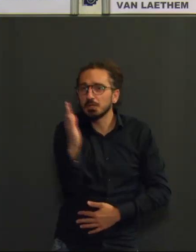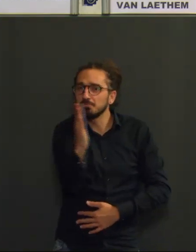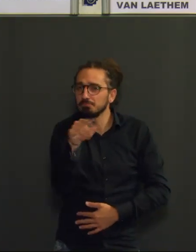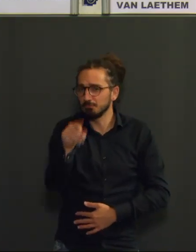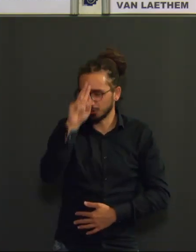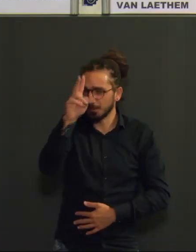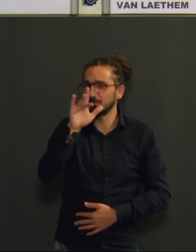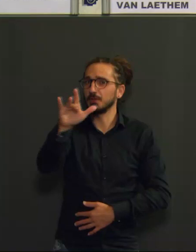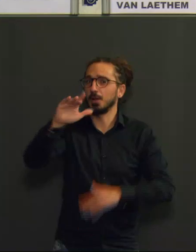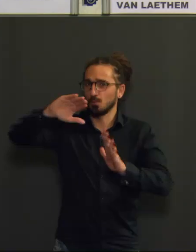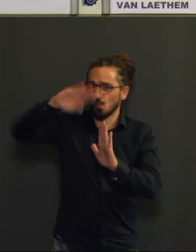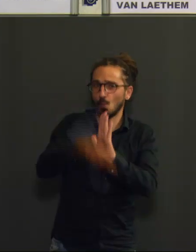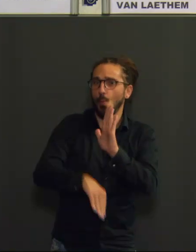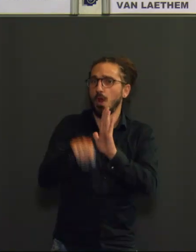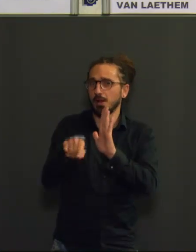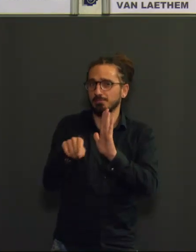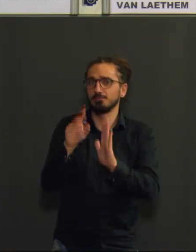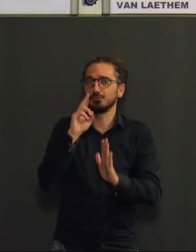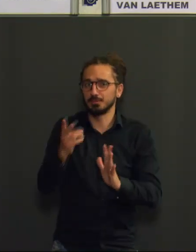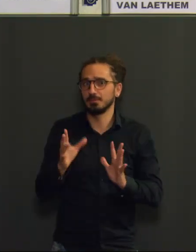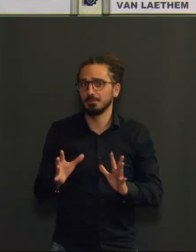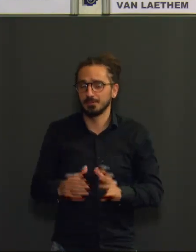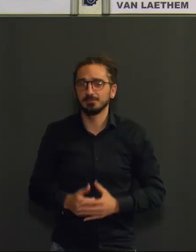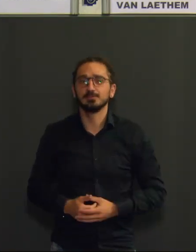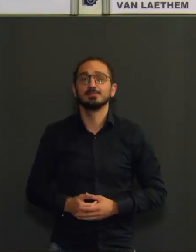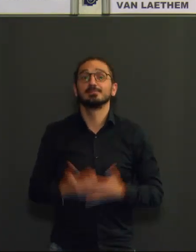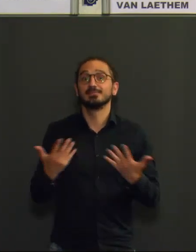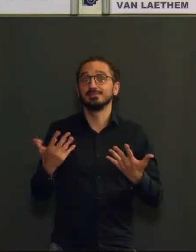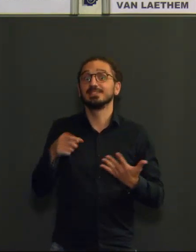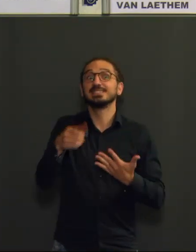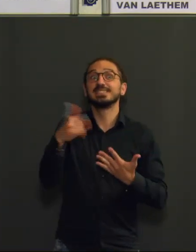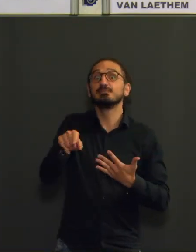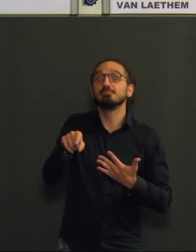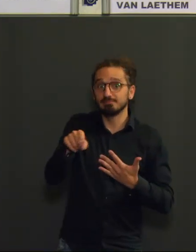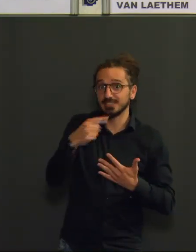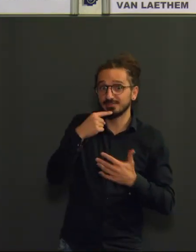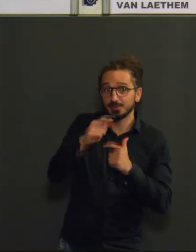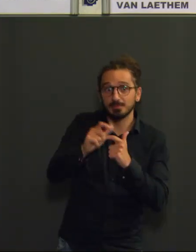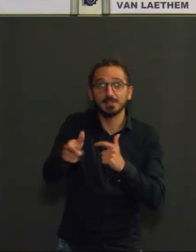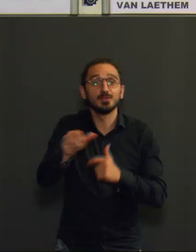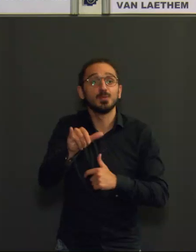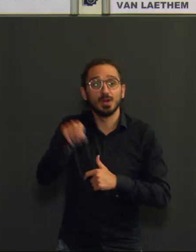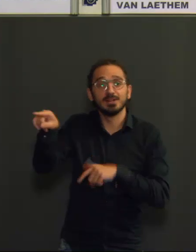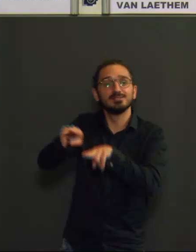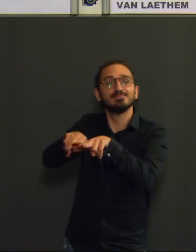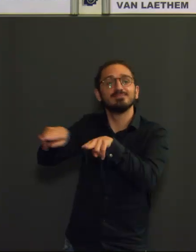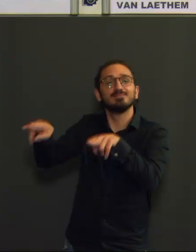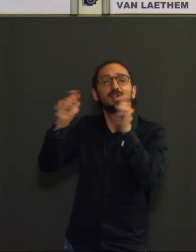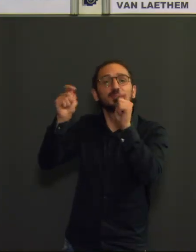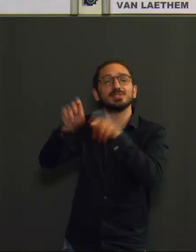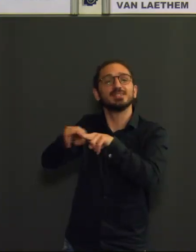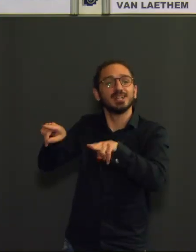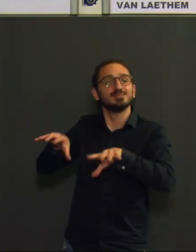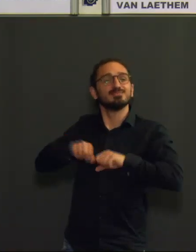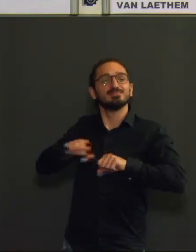positif, une lente baisse de l'occupation des lits d'hôpitaux par les patients COVID, à un rythme relativement stable,